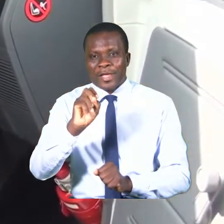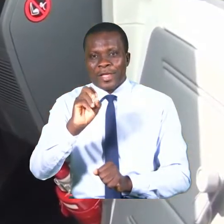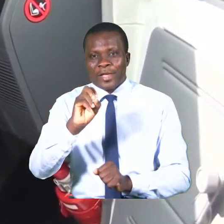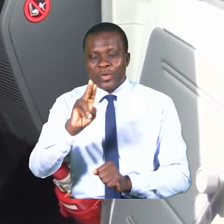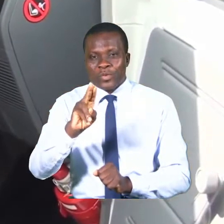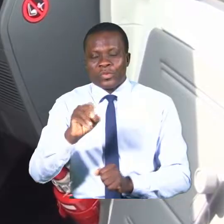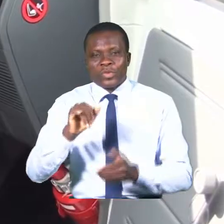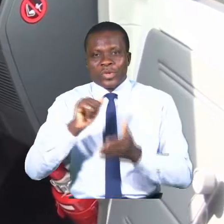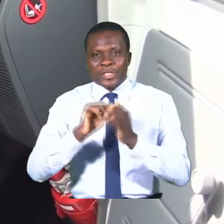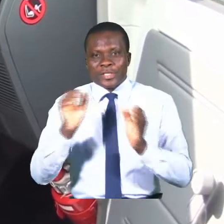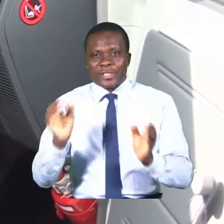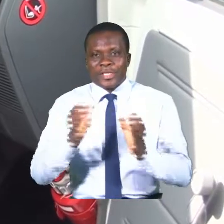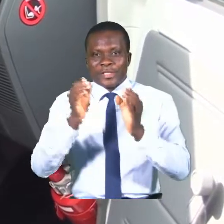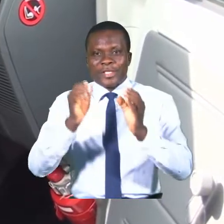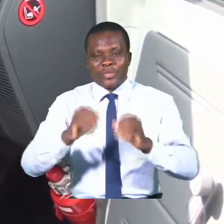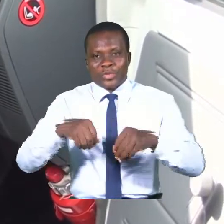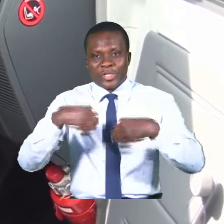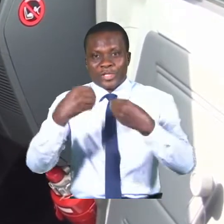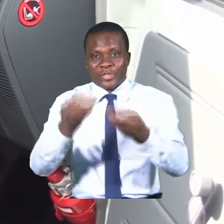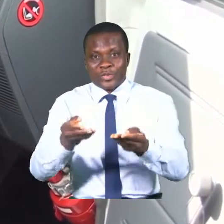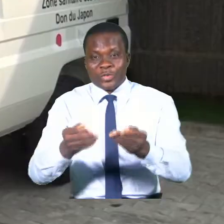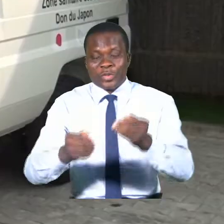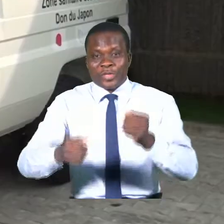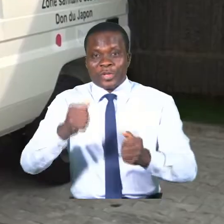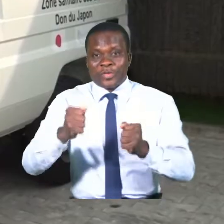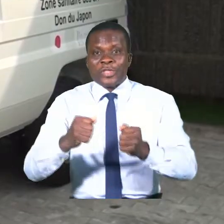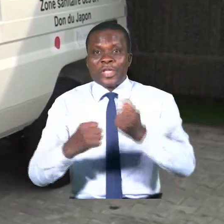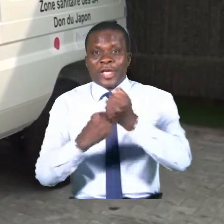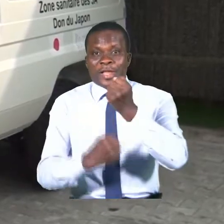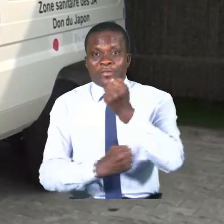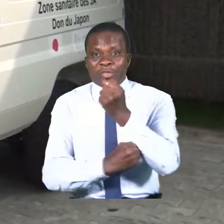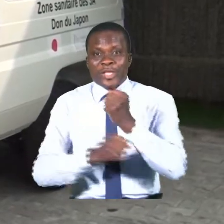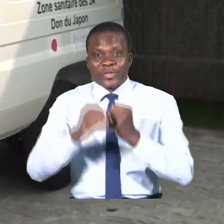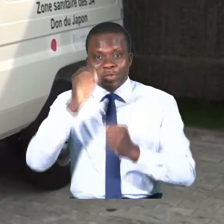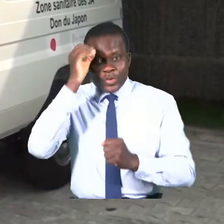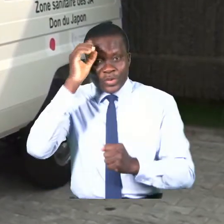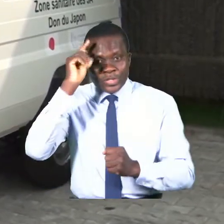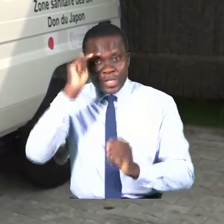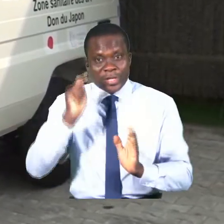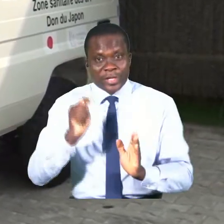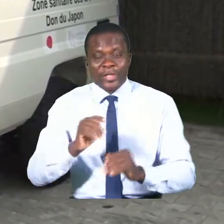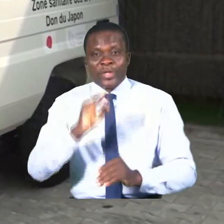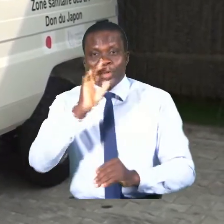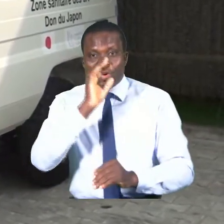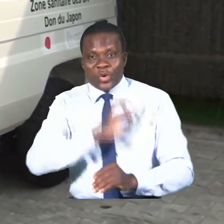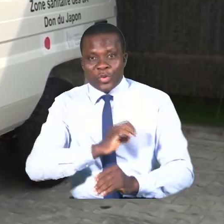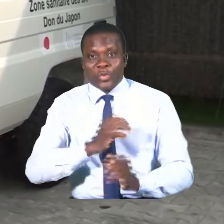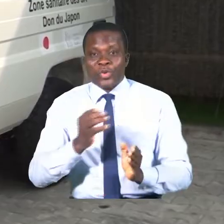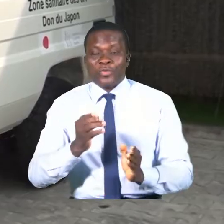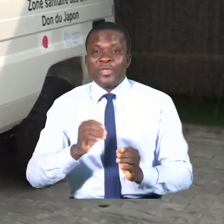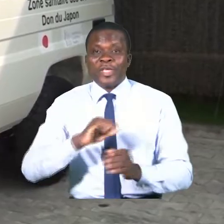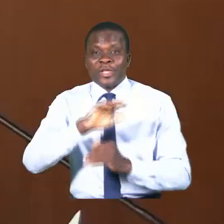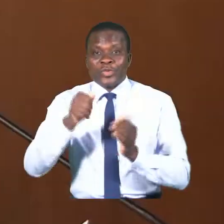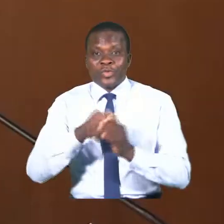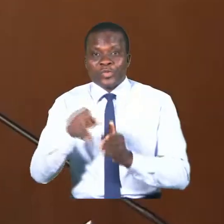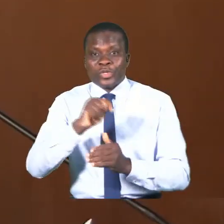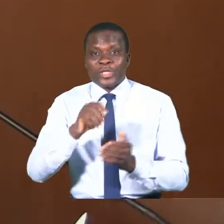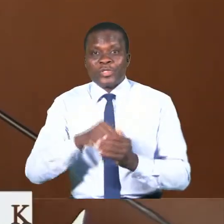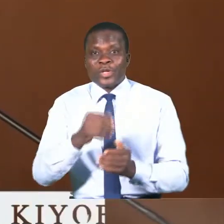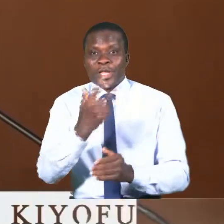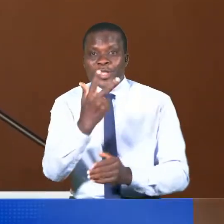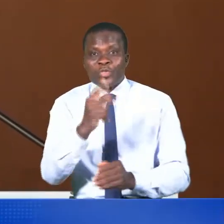remise d'une ambiance à la fondation Claudine Talon au profit de la zone sanitaire Adjara